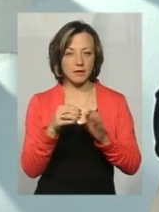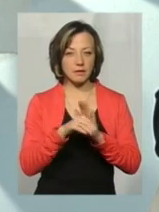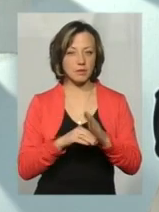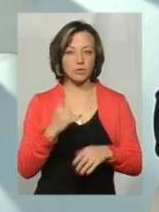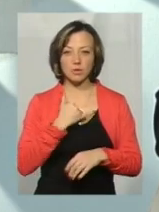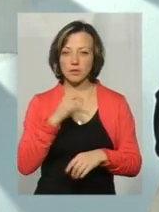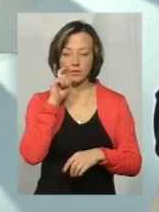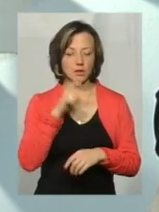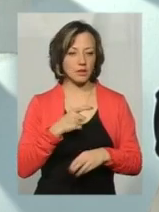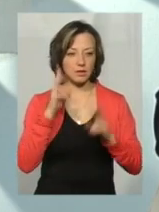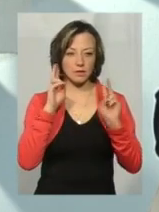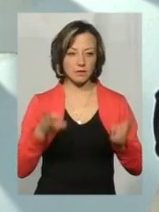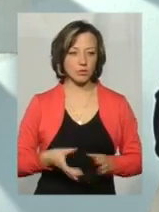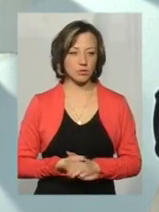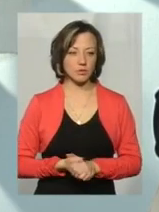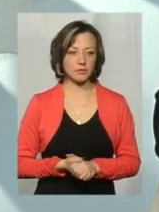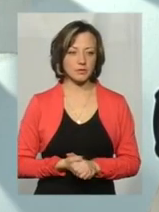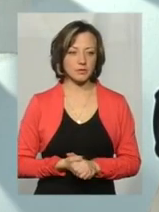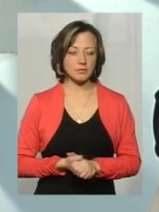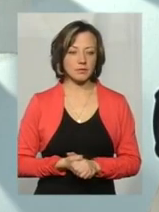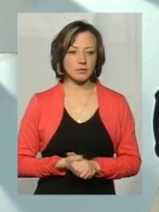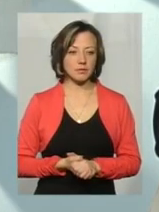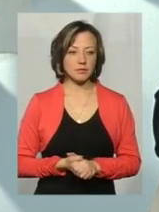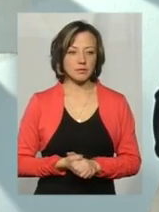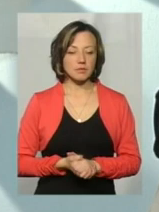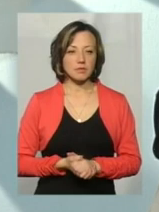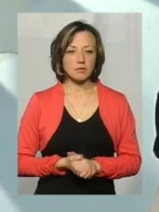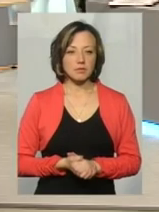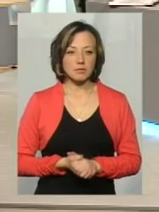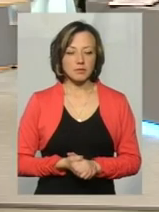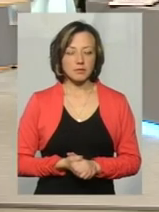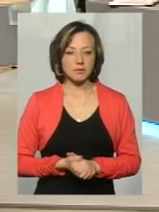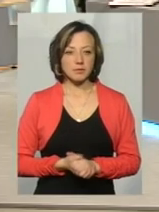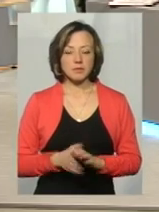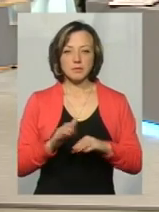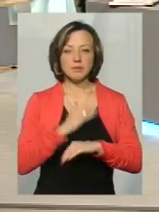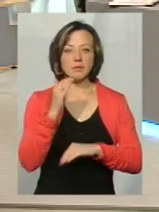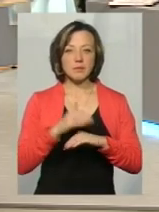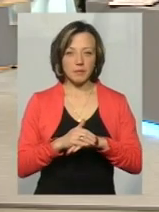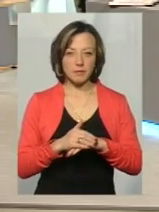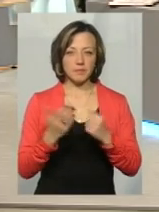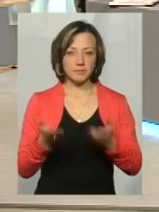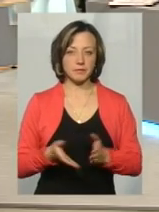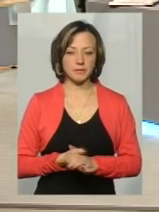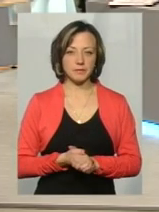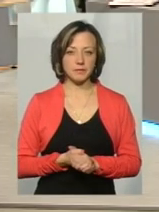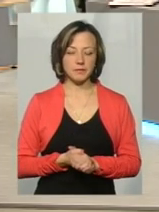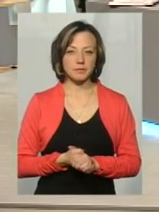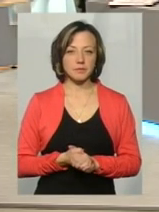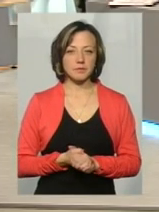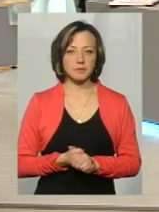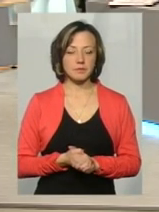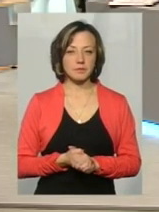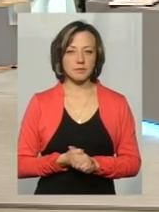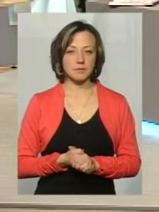нас в Україні, мені така невідома система. Ще один дзвіночок в нас. Доброго вечора. Добрий вечір.